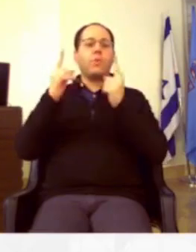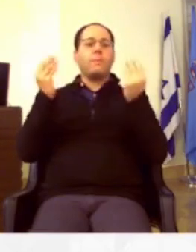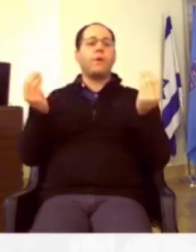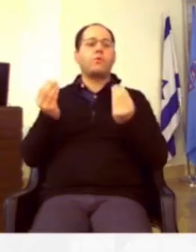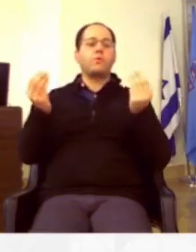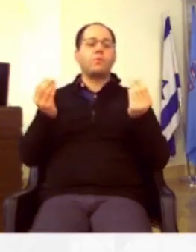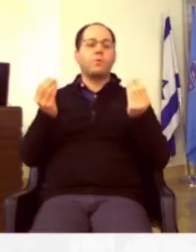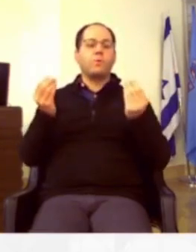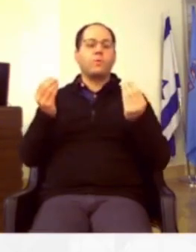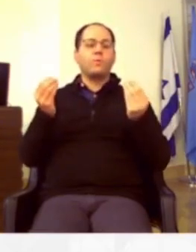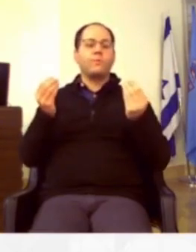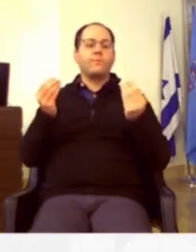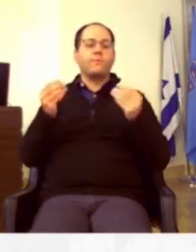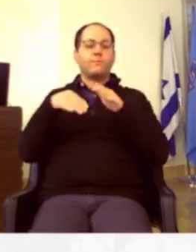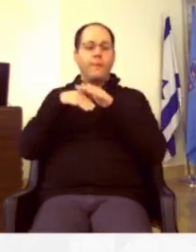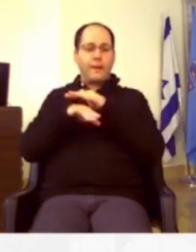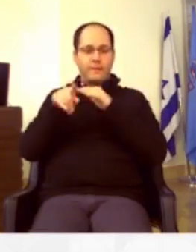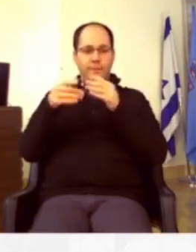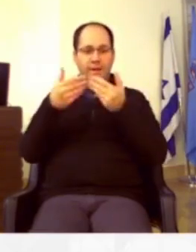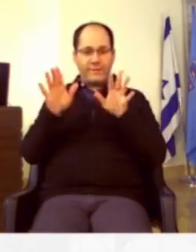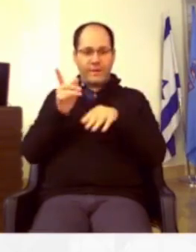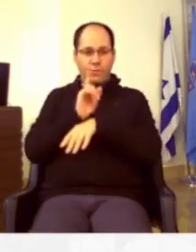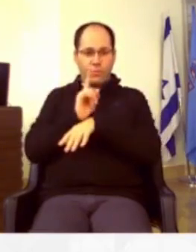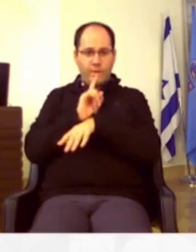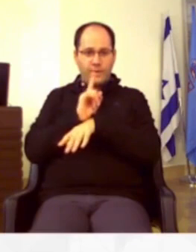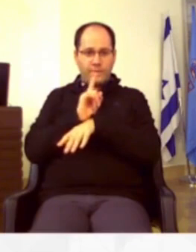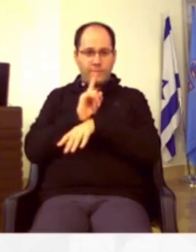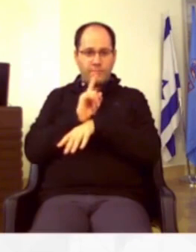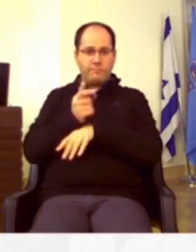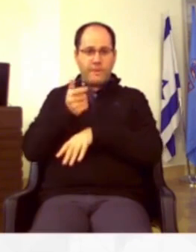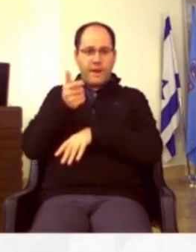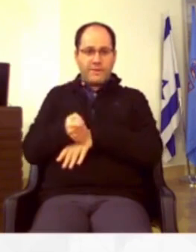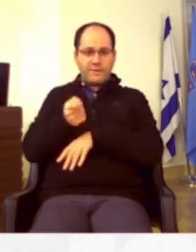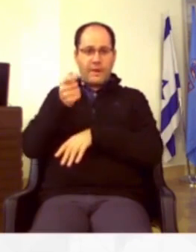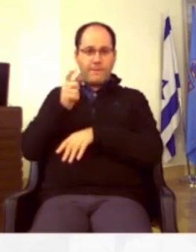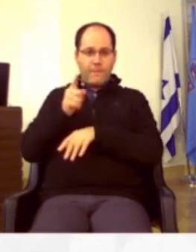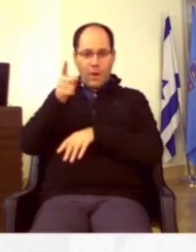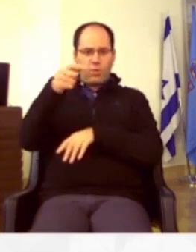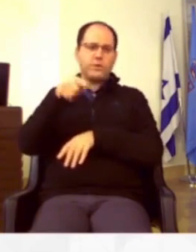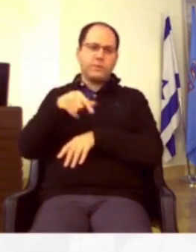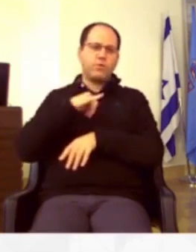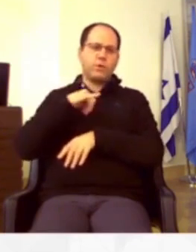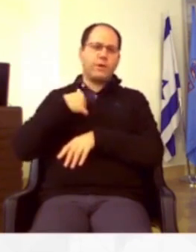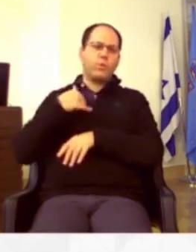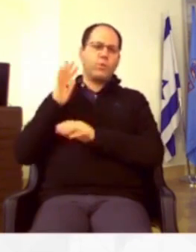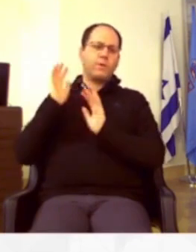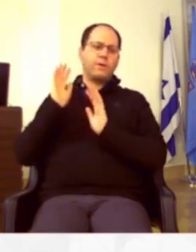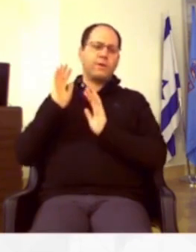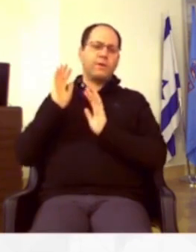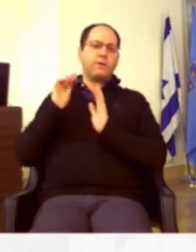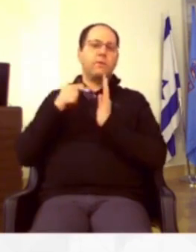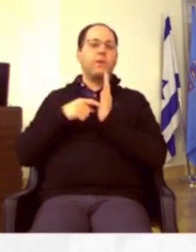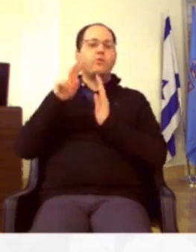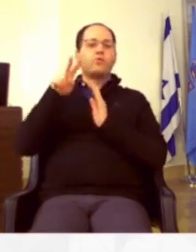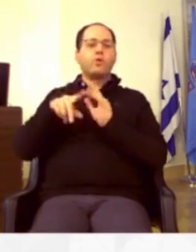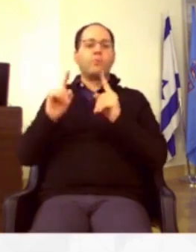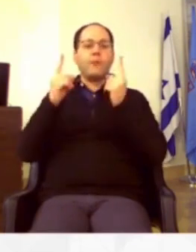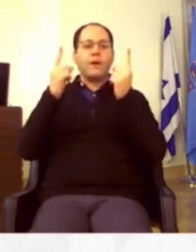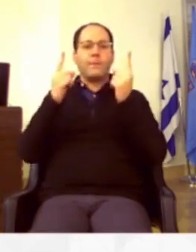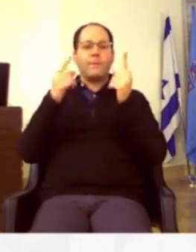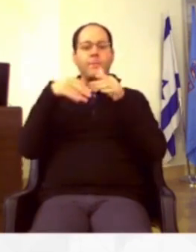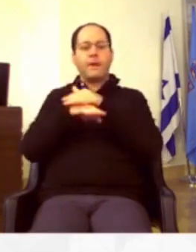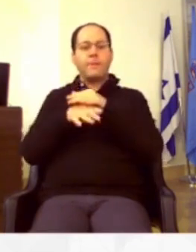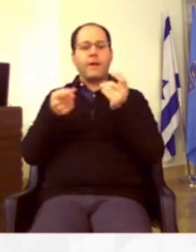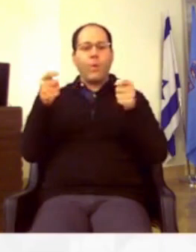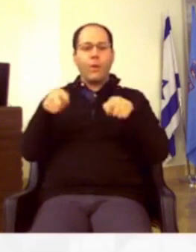משהו, המקלטים האלה נפתחים אוטומטית ולחיצה מרחוק. זה מה שמעניין אותי. כי ישנם מקרים